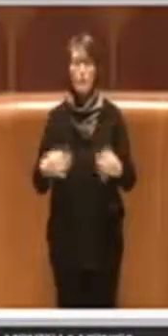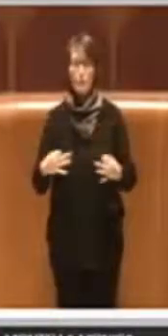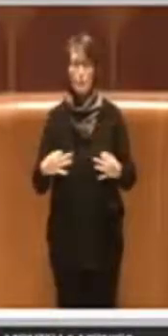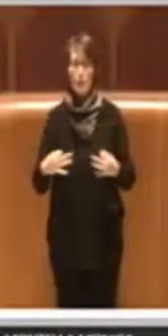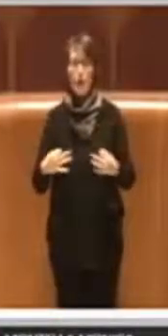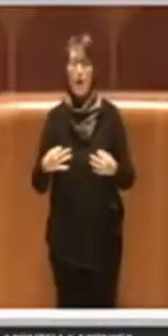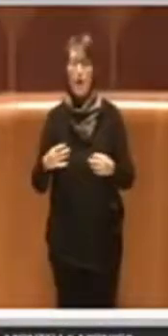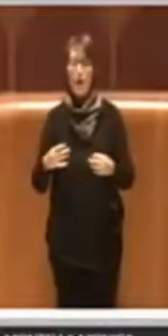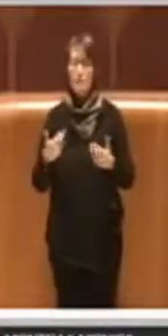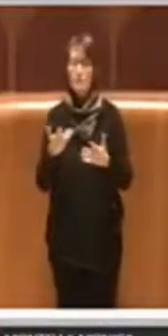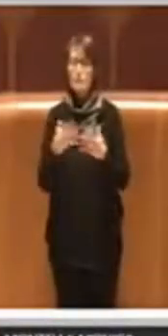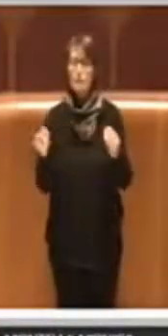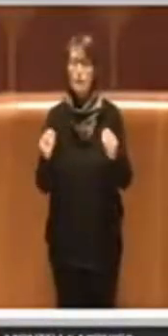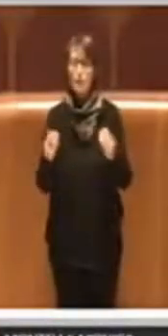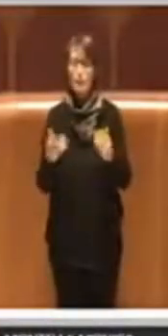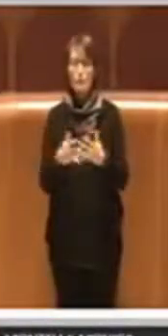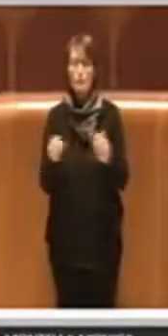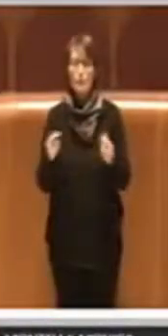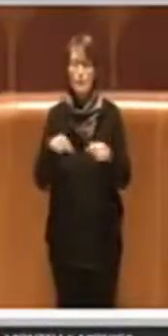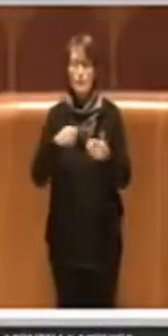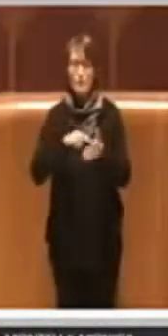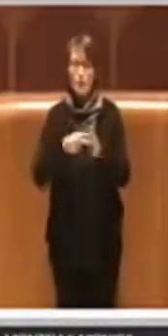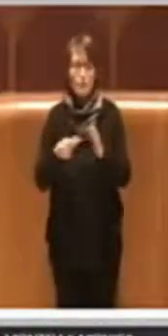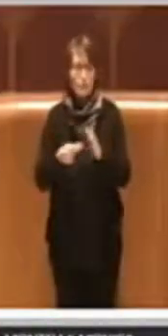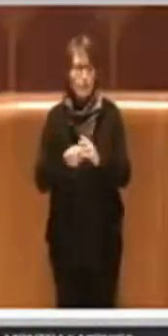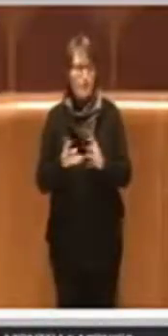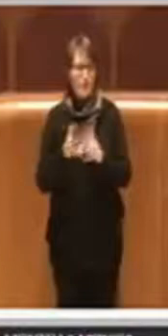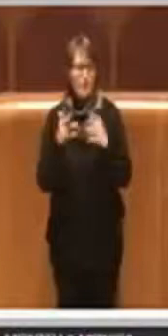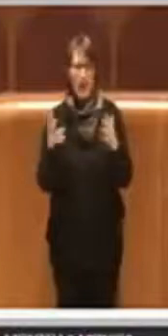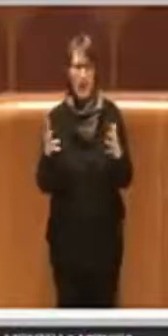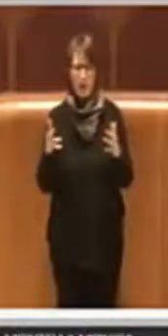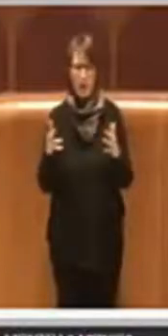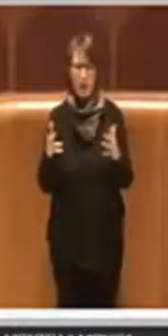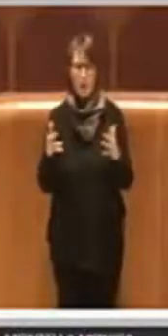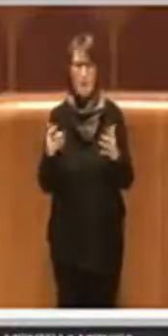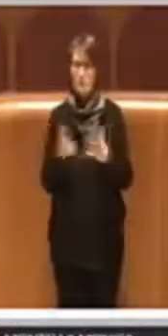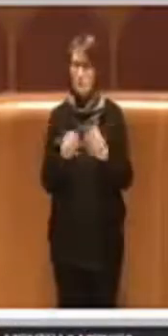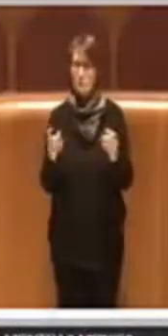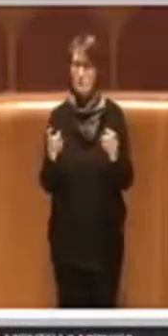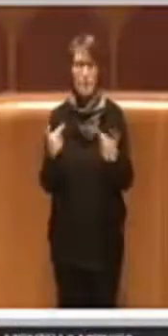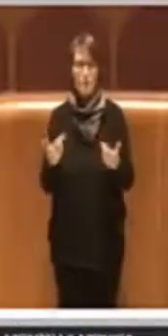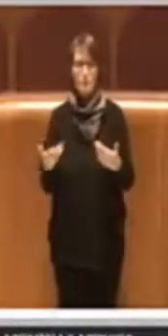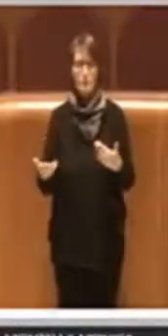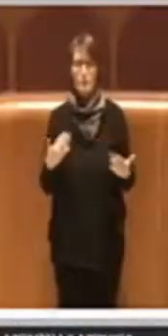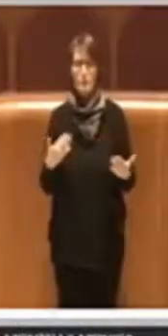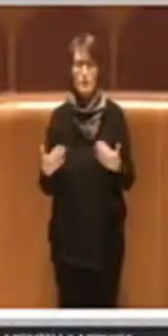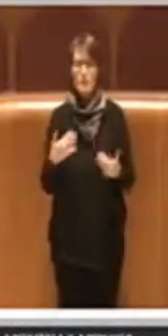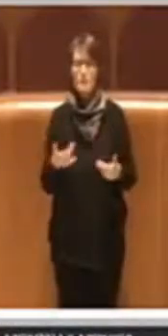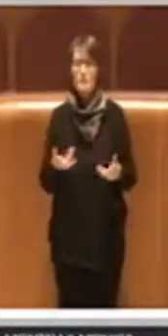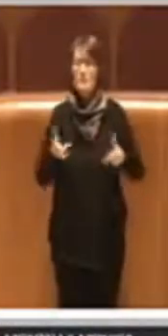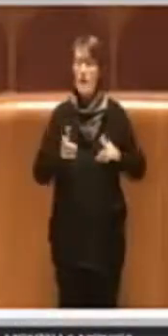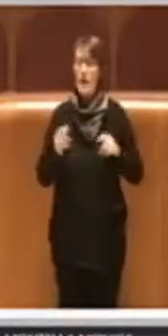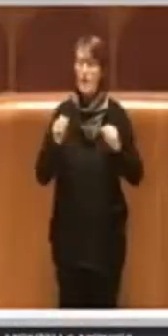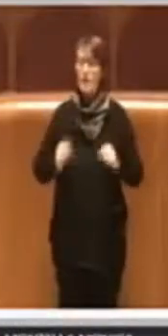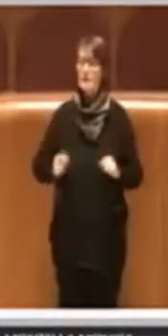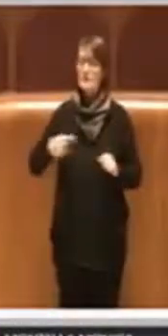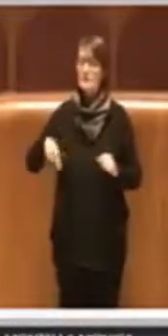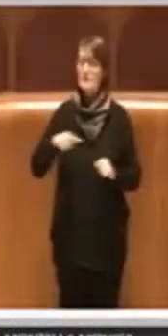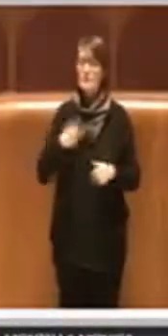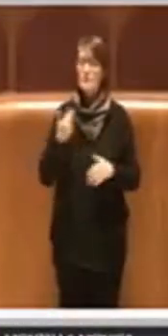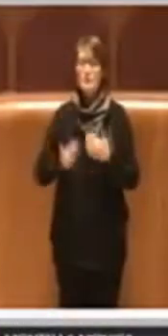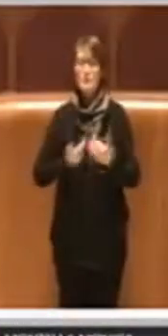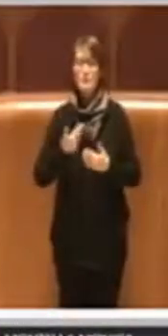delle soluzioni a questo problema enorme che ci ha consentito a tutti noi di poter continuare a